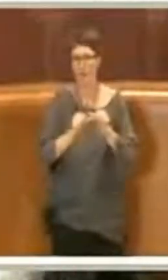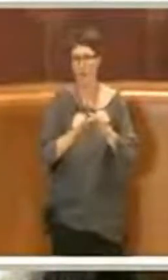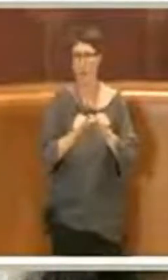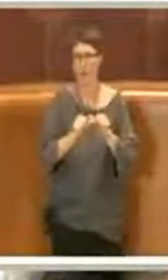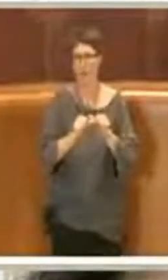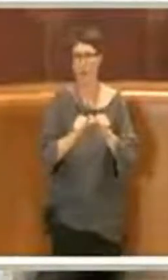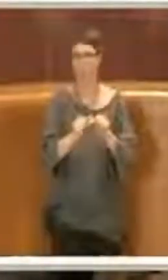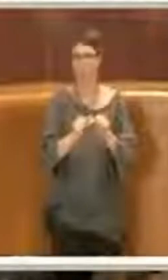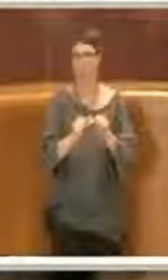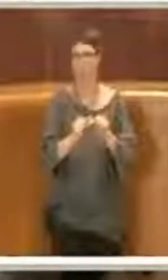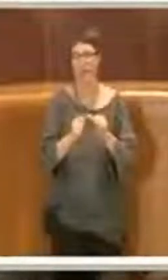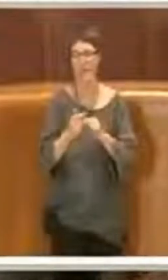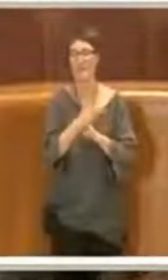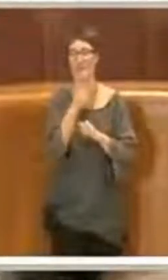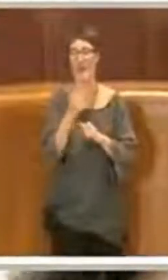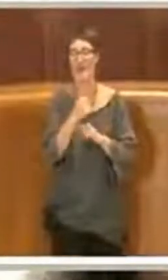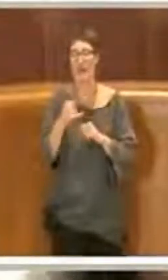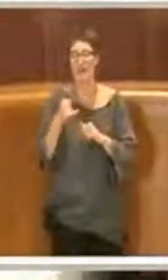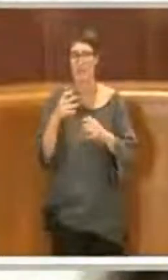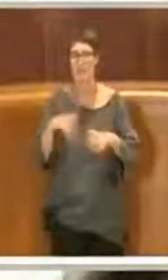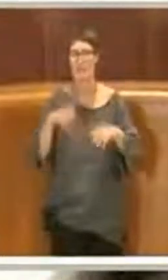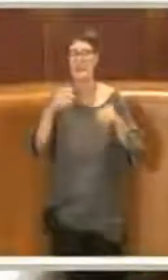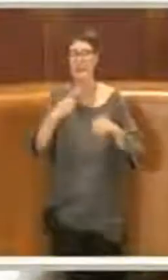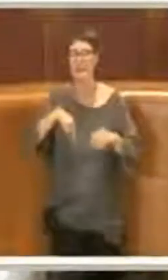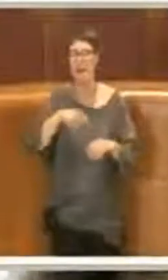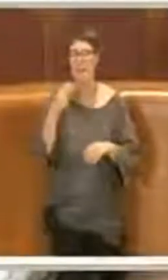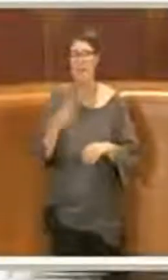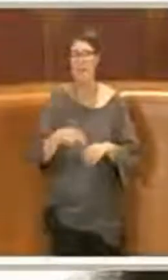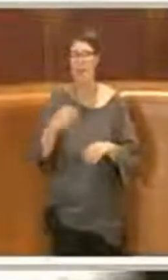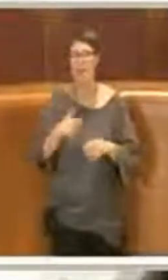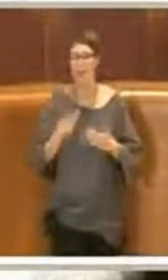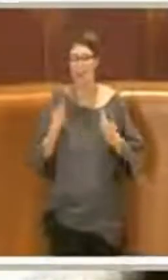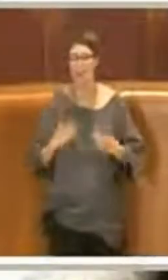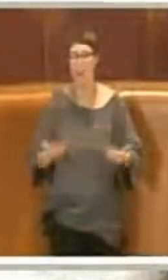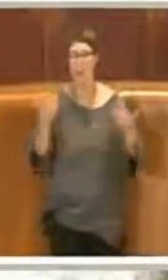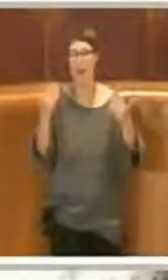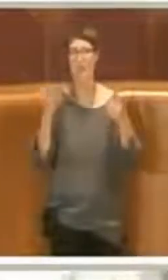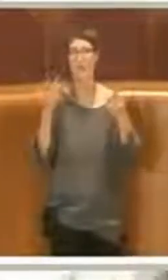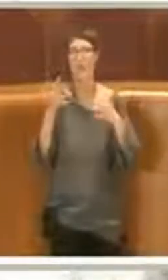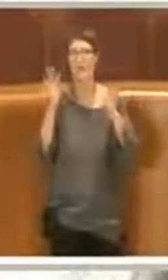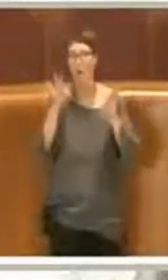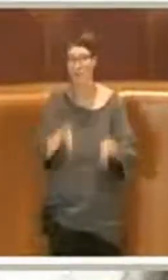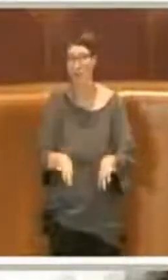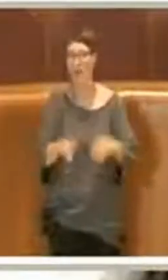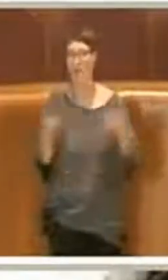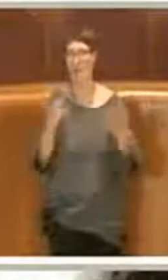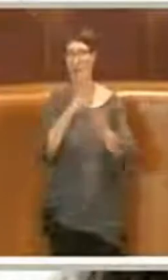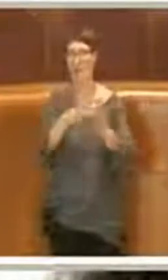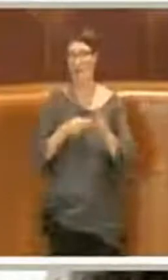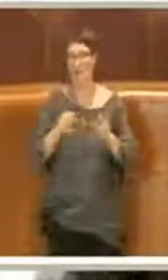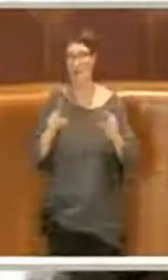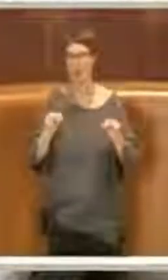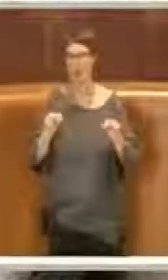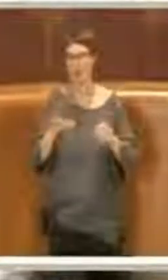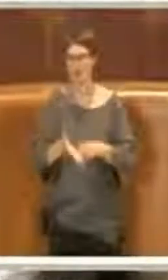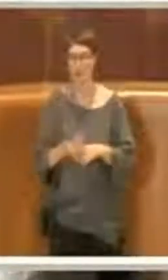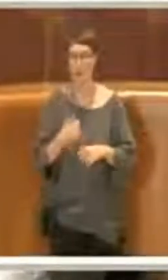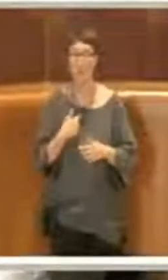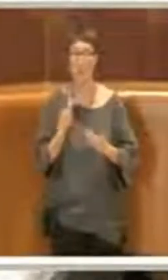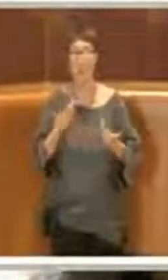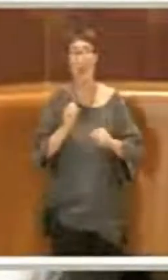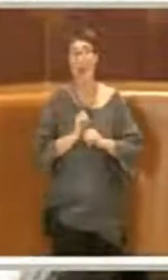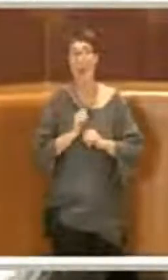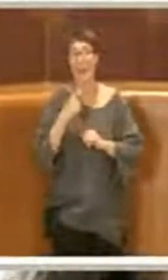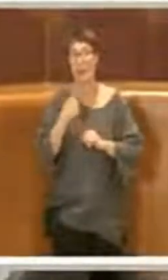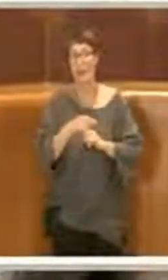dall'inizio non c'è riuscita. Noi stiamo arrivando a Dama, credo che questa cosa faccia molto male,